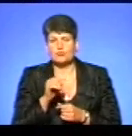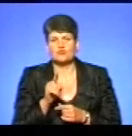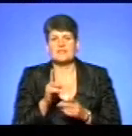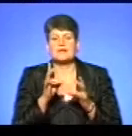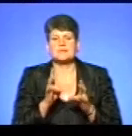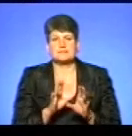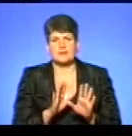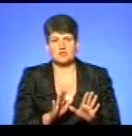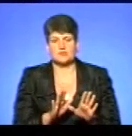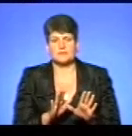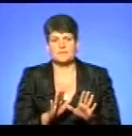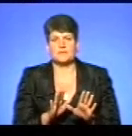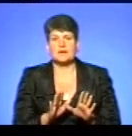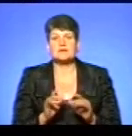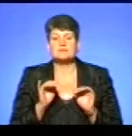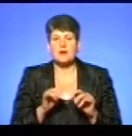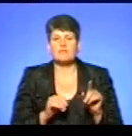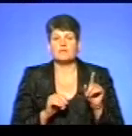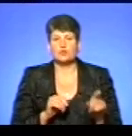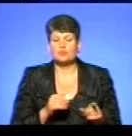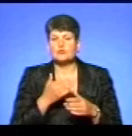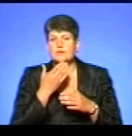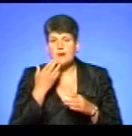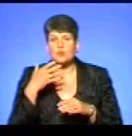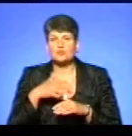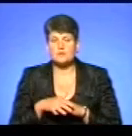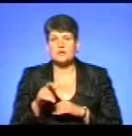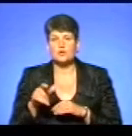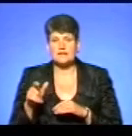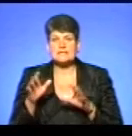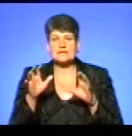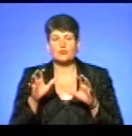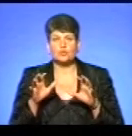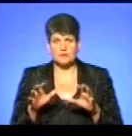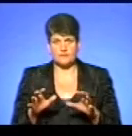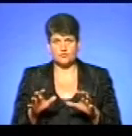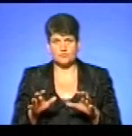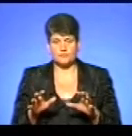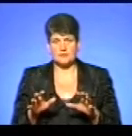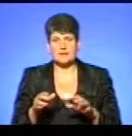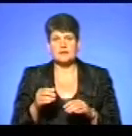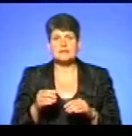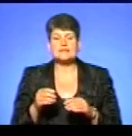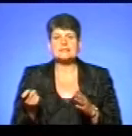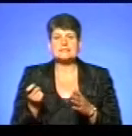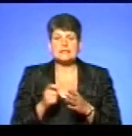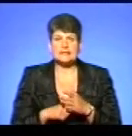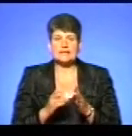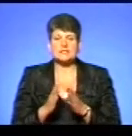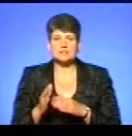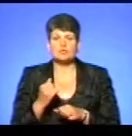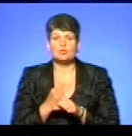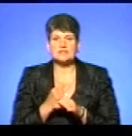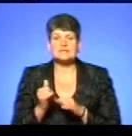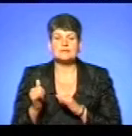небезпечний, той збудник. Справа в тому, що нема розуміння людей, законодавчі в тому, що я сказав, закритий режим роботи цілком забезпечує,